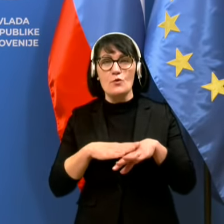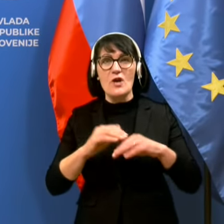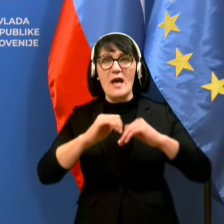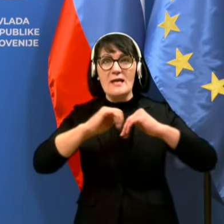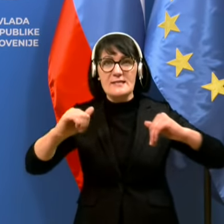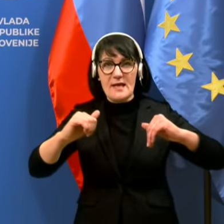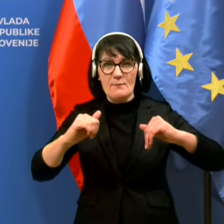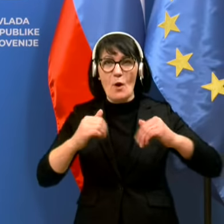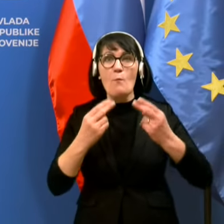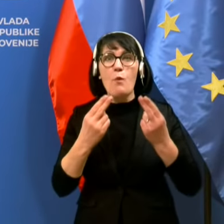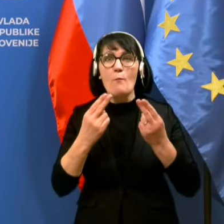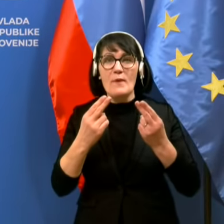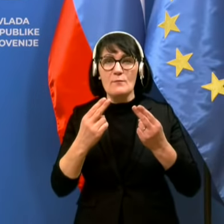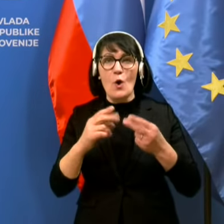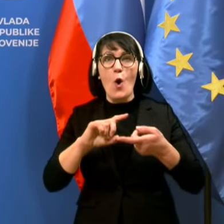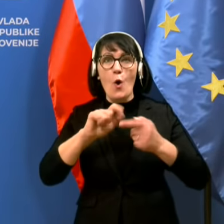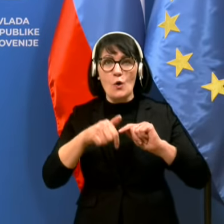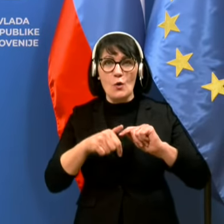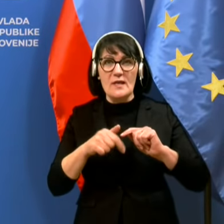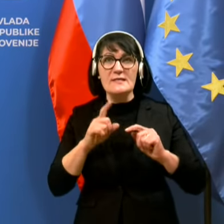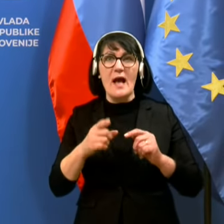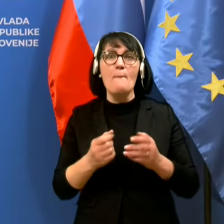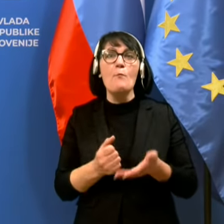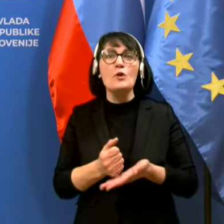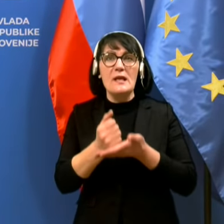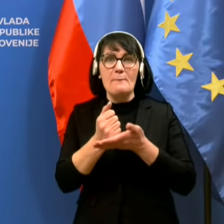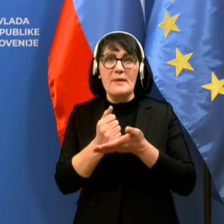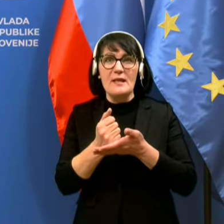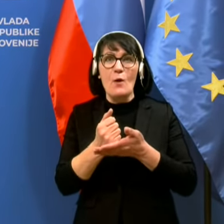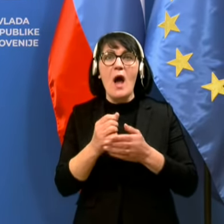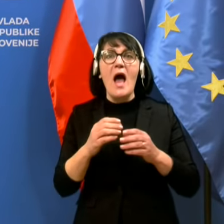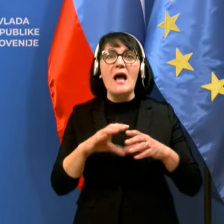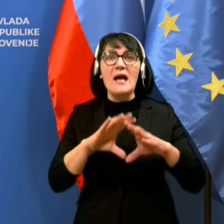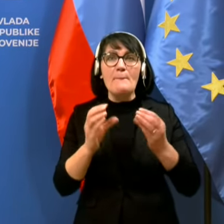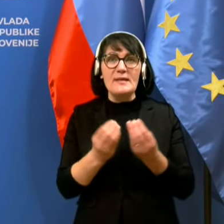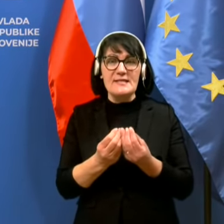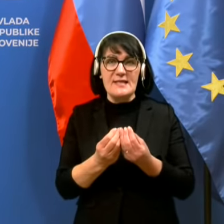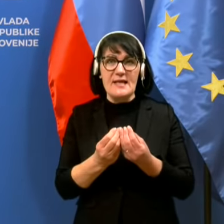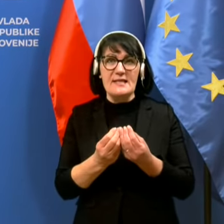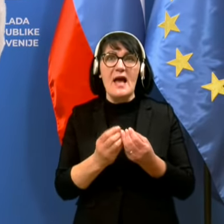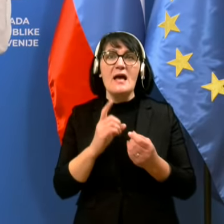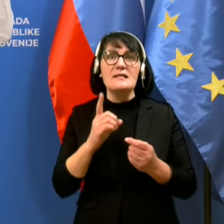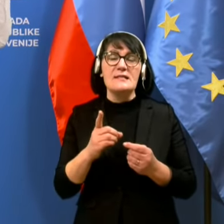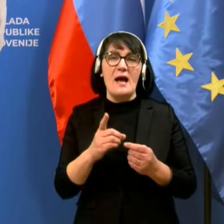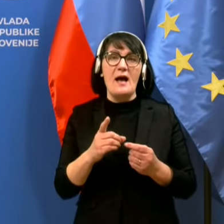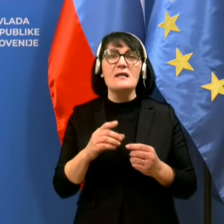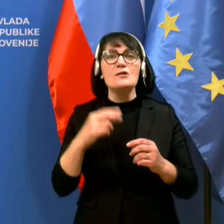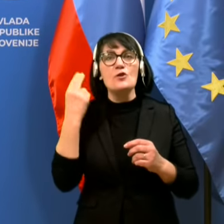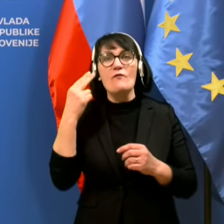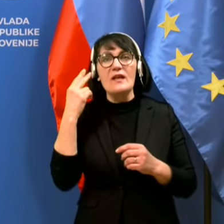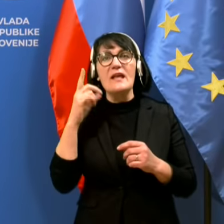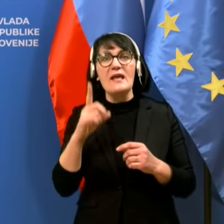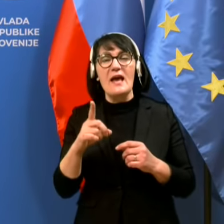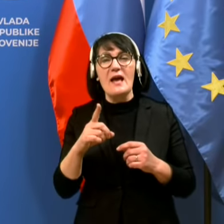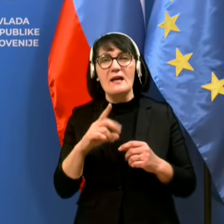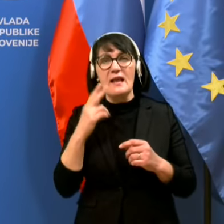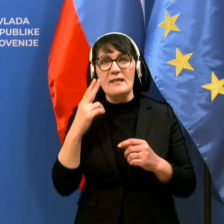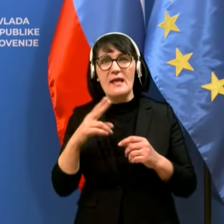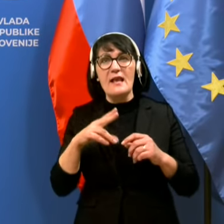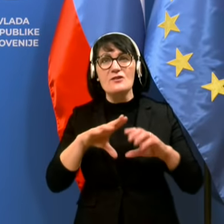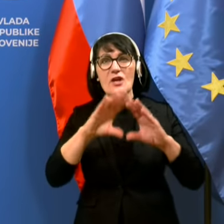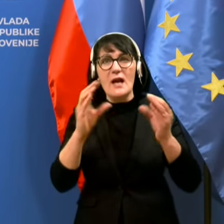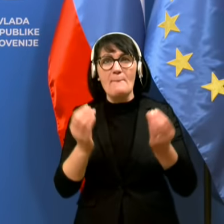podkrepitev kapacitet PCR testiranja v državi. In vemo, da Slovenija je nekako platuirala glede naših kapacitet